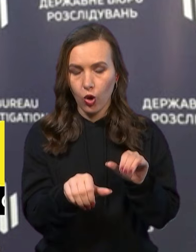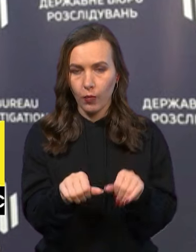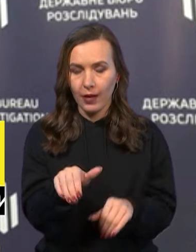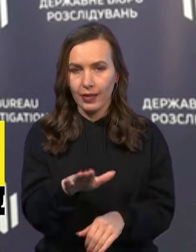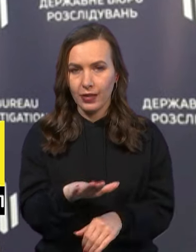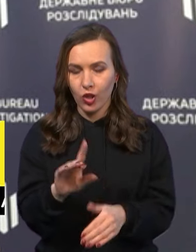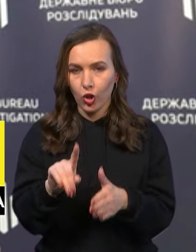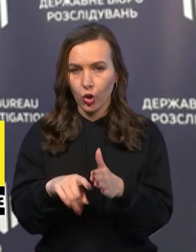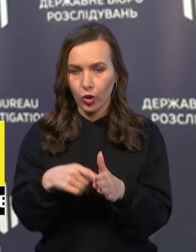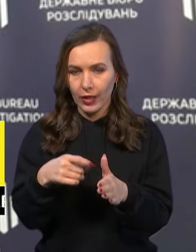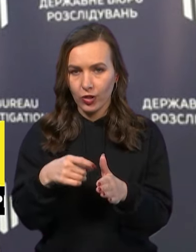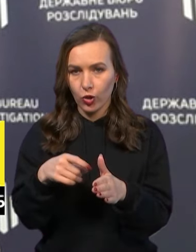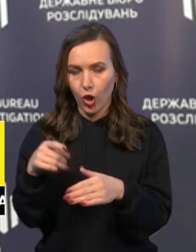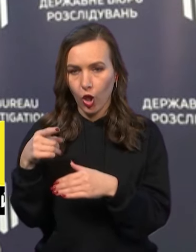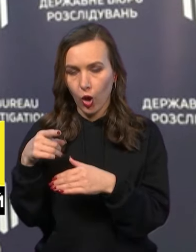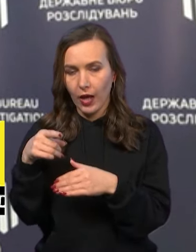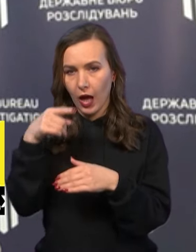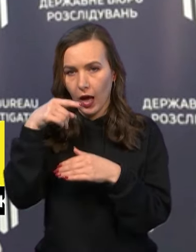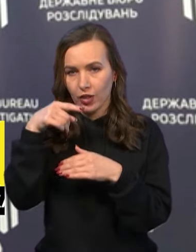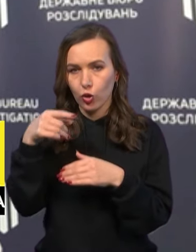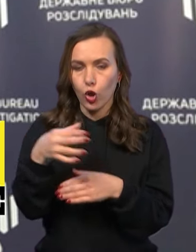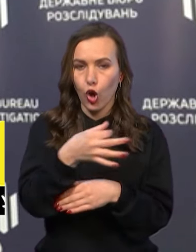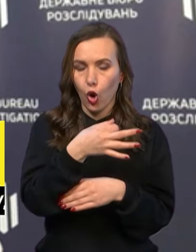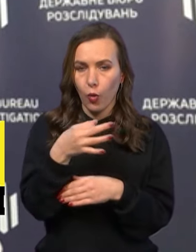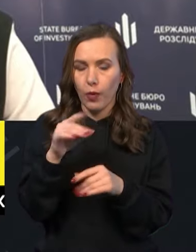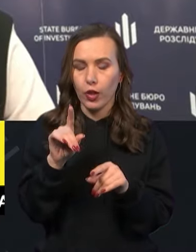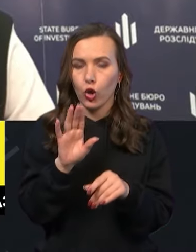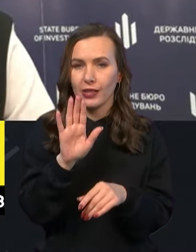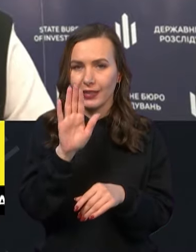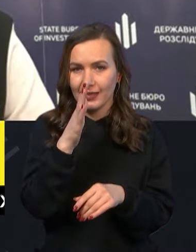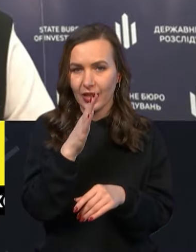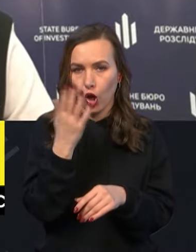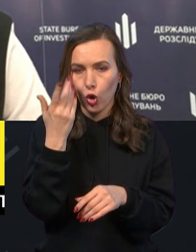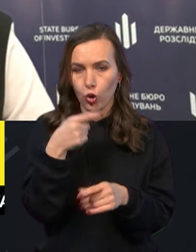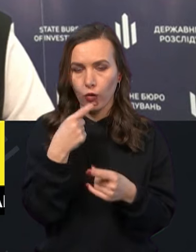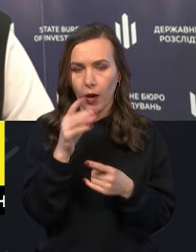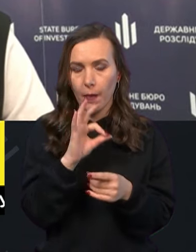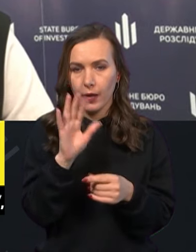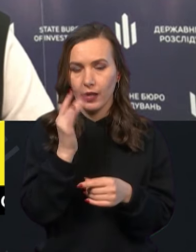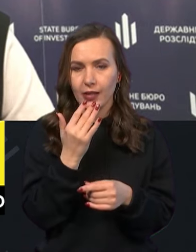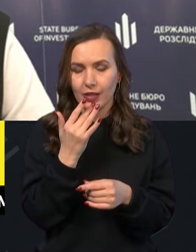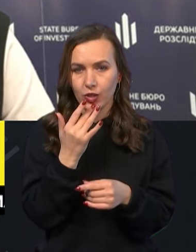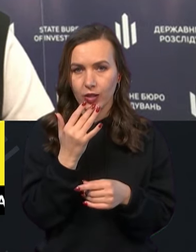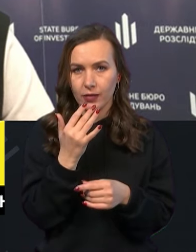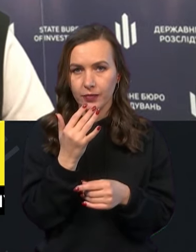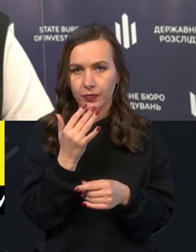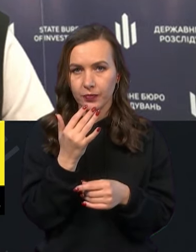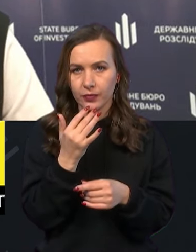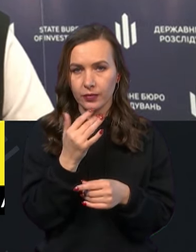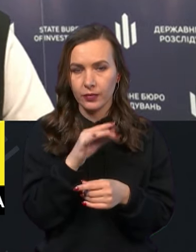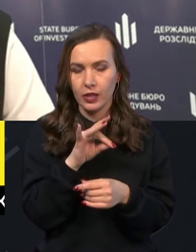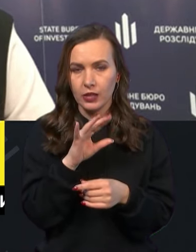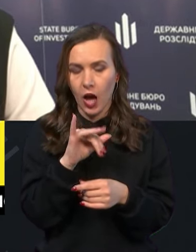Донецької і Луганської областей. Так от, зрада, коли ми говоримо про національні, зраду національних